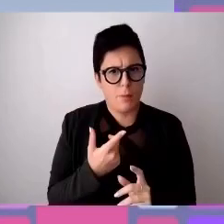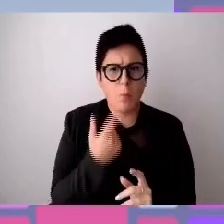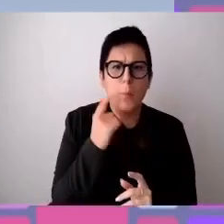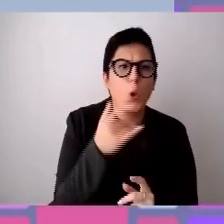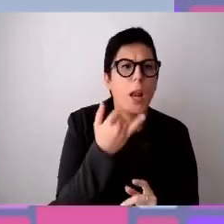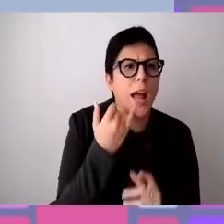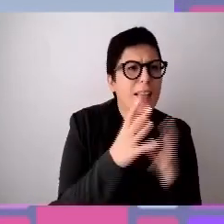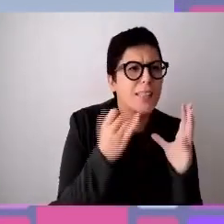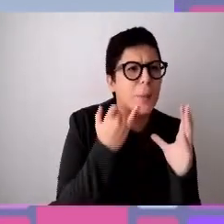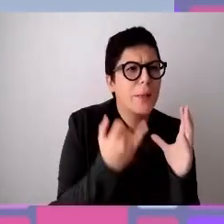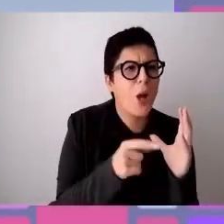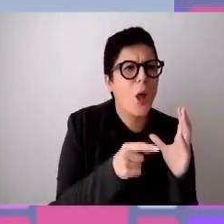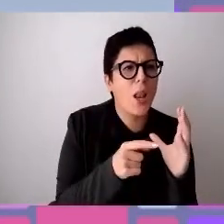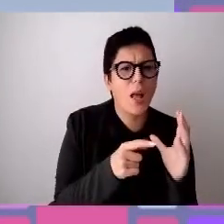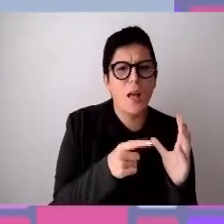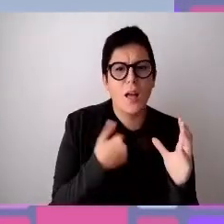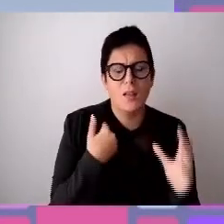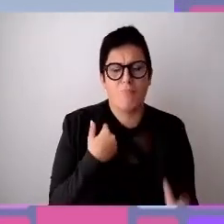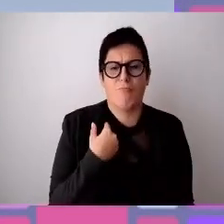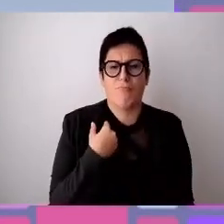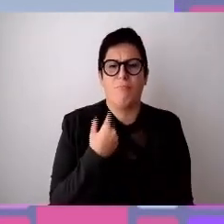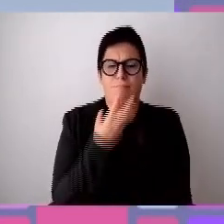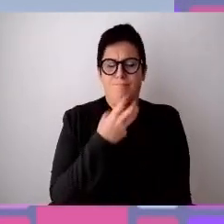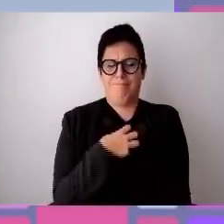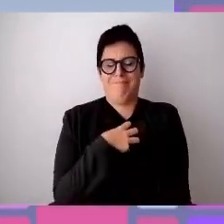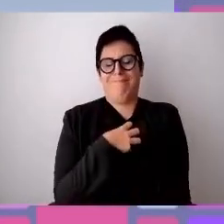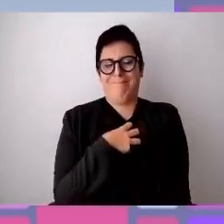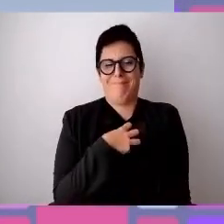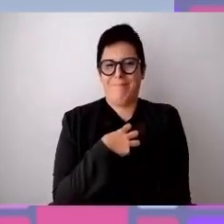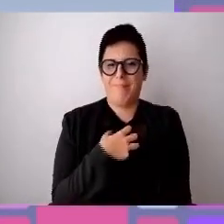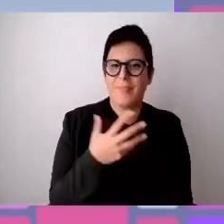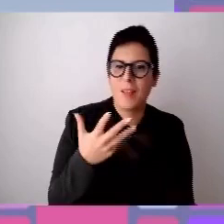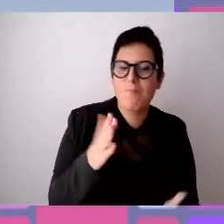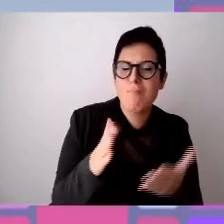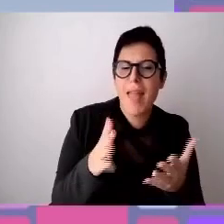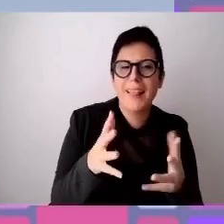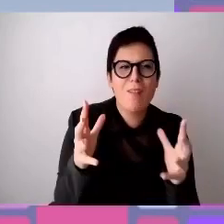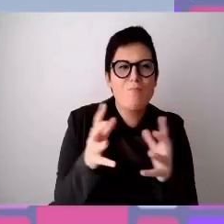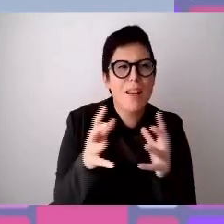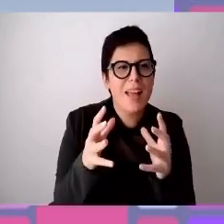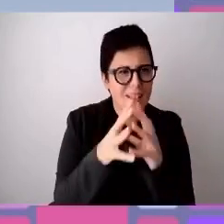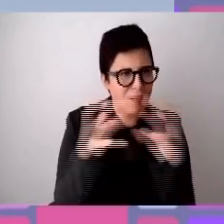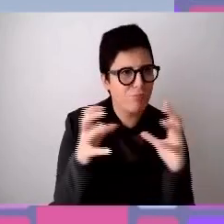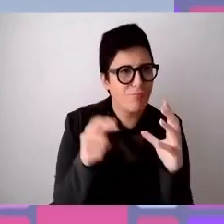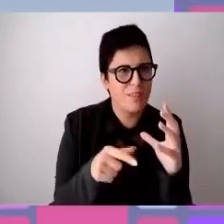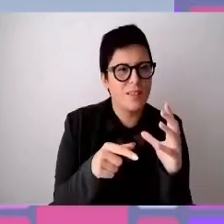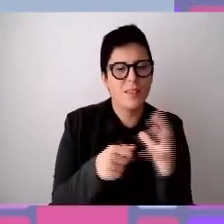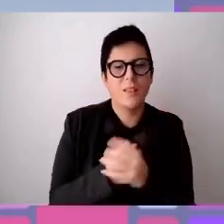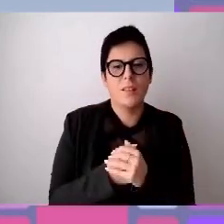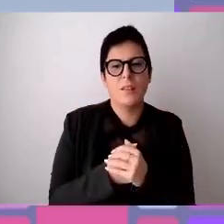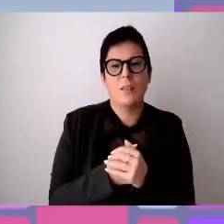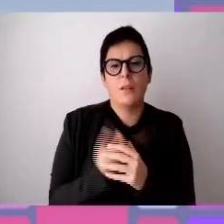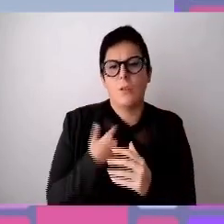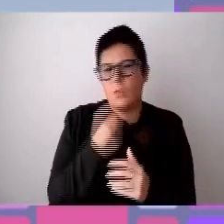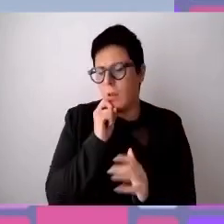solo a ripensare mi commuove una piccola media impresa alla quale avevamo